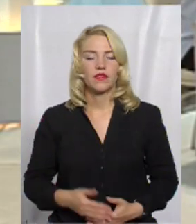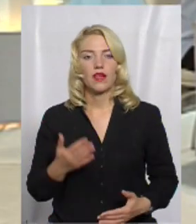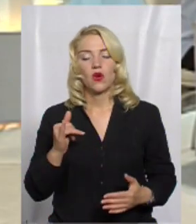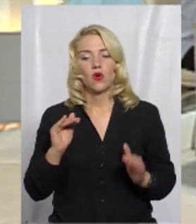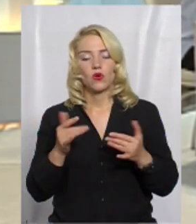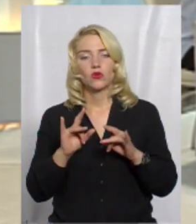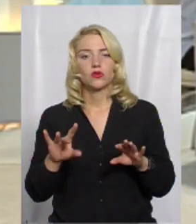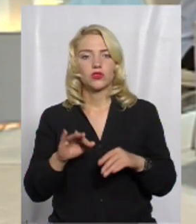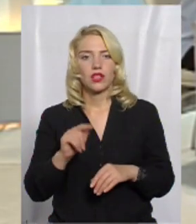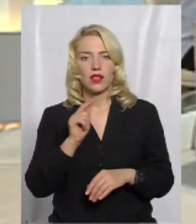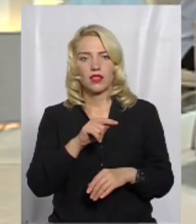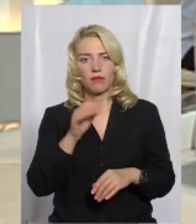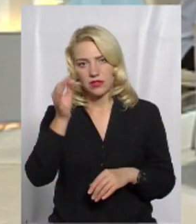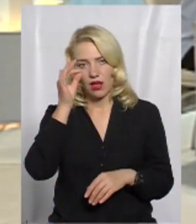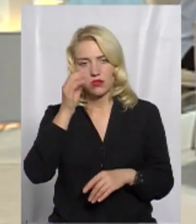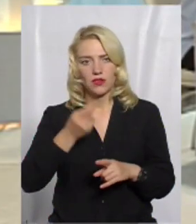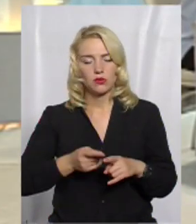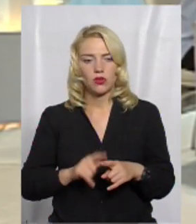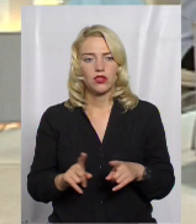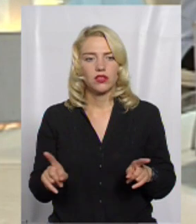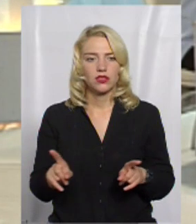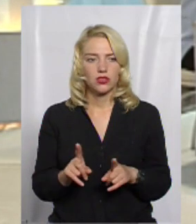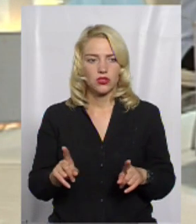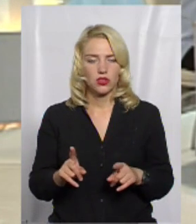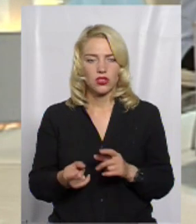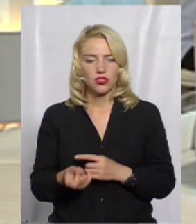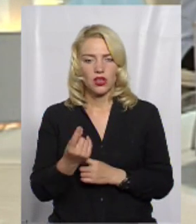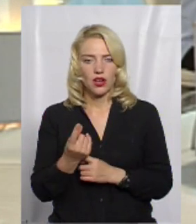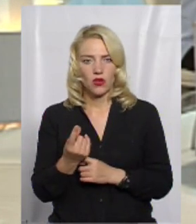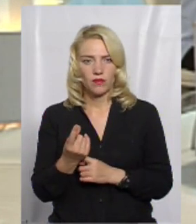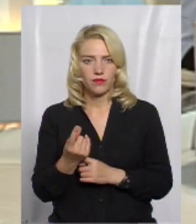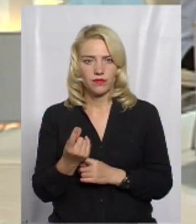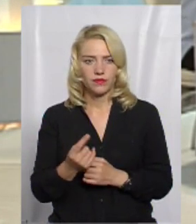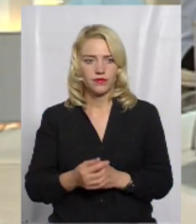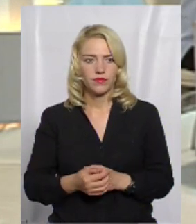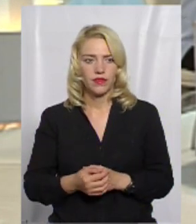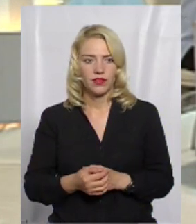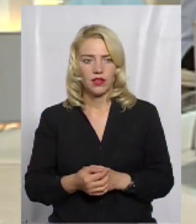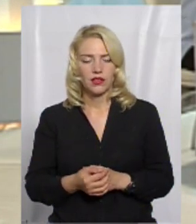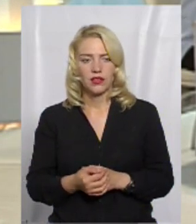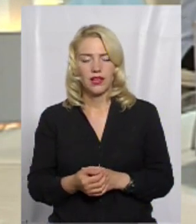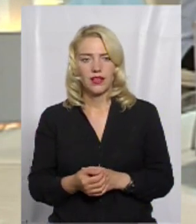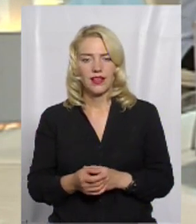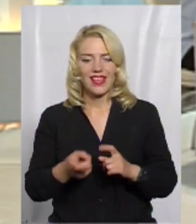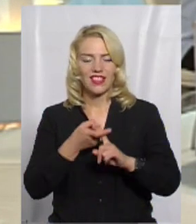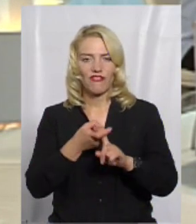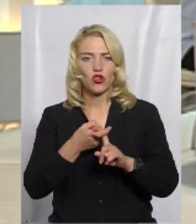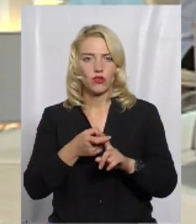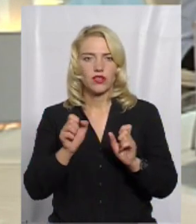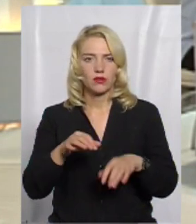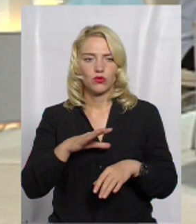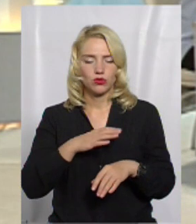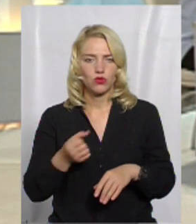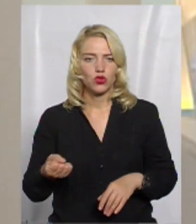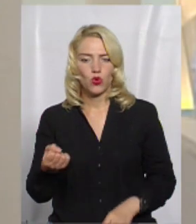сюжеті там згадувалось про те, що джерелом інфікування може